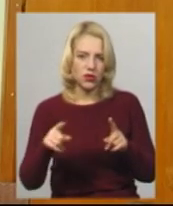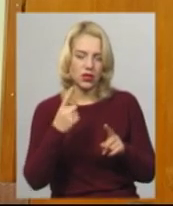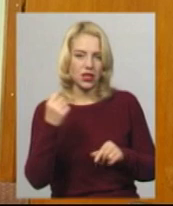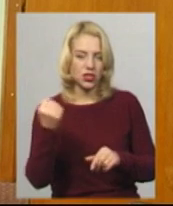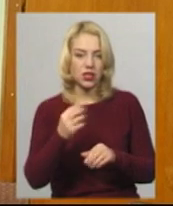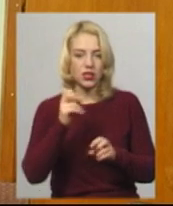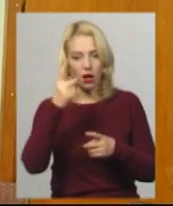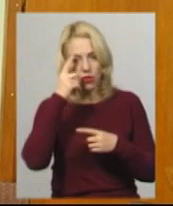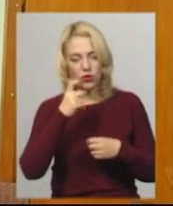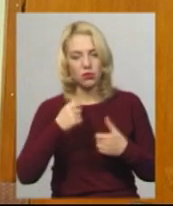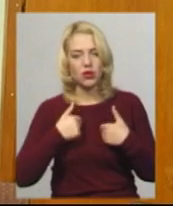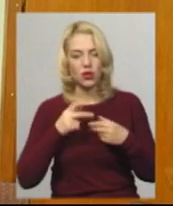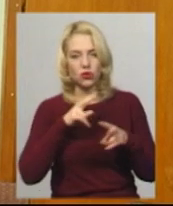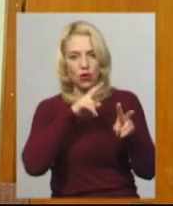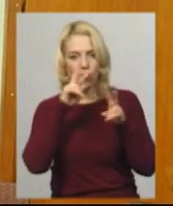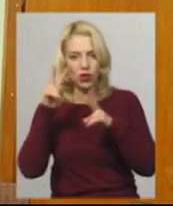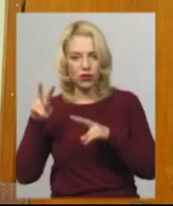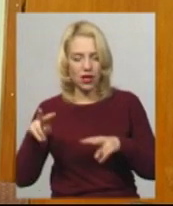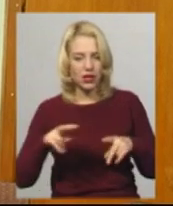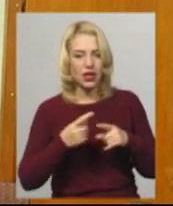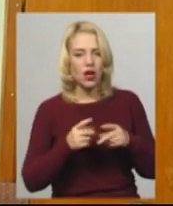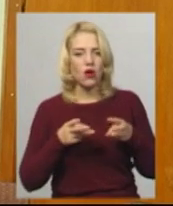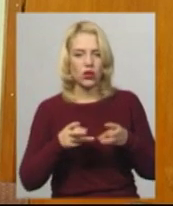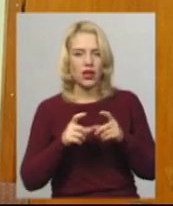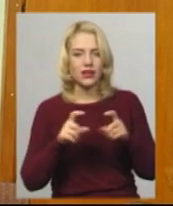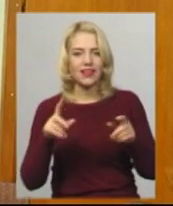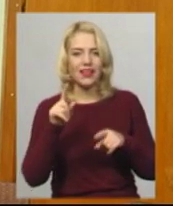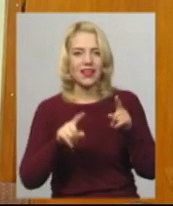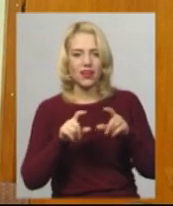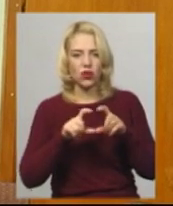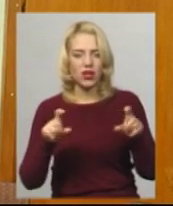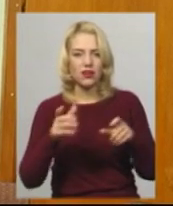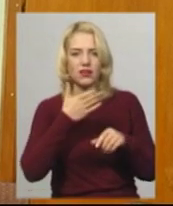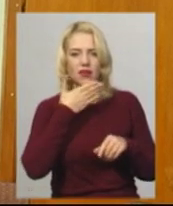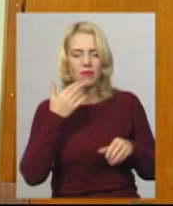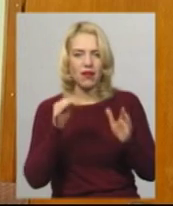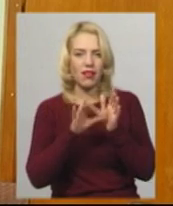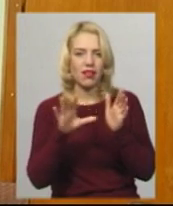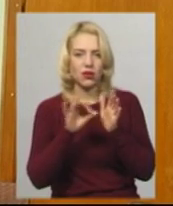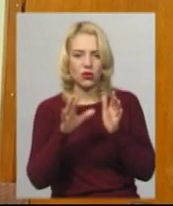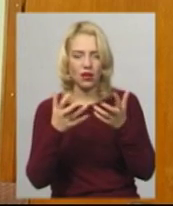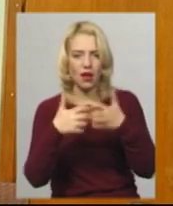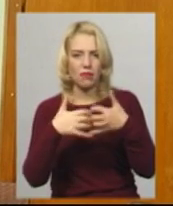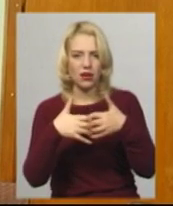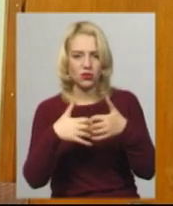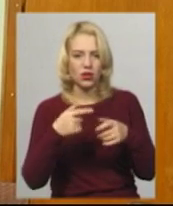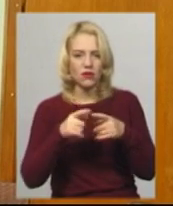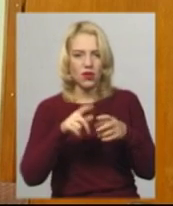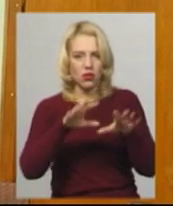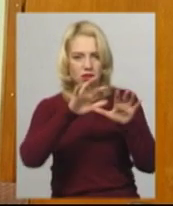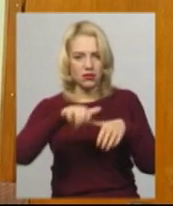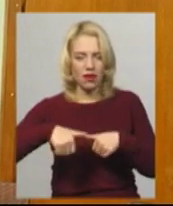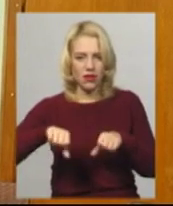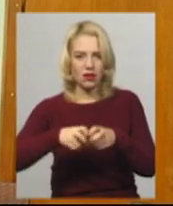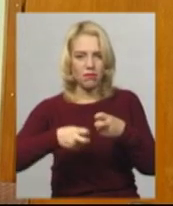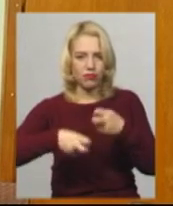повідомили ті, що оглядали повернево зараз котельні, що на деяких котельнях відсутня електроніка, апаратура, вона познімана, там одні провода.